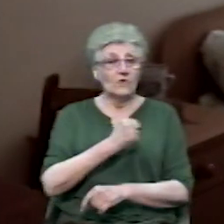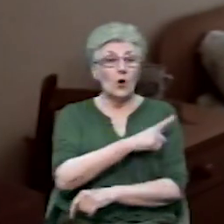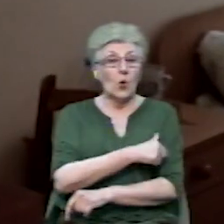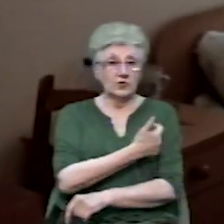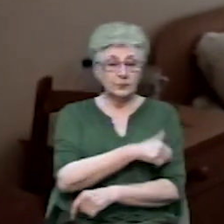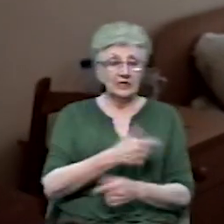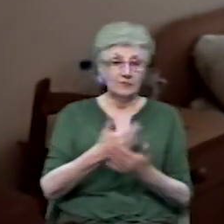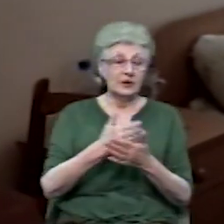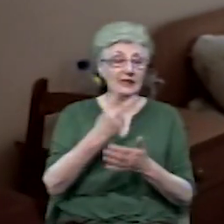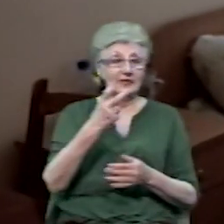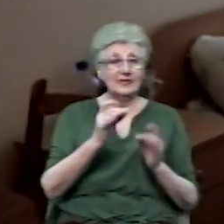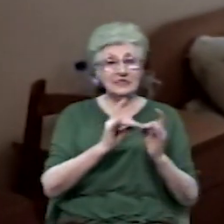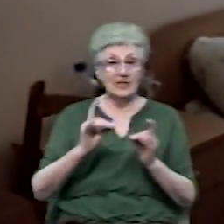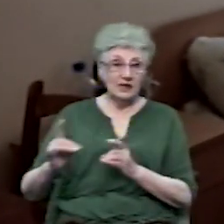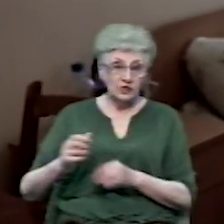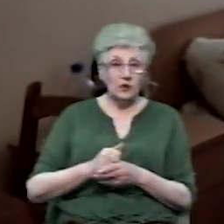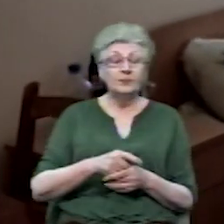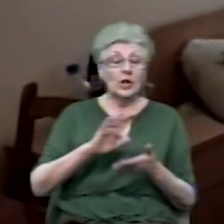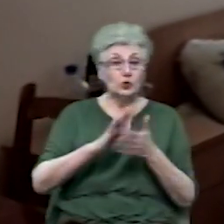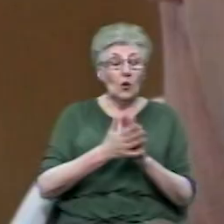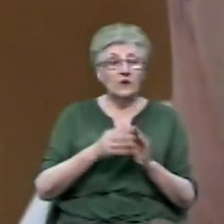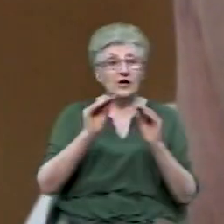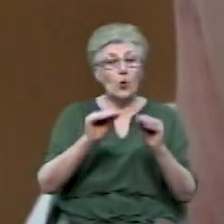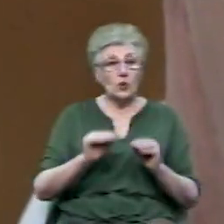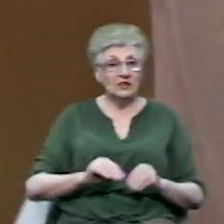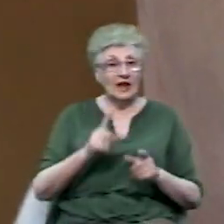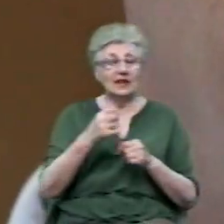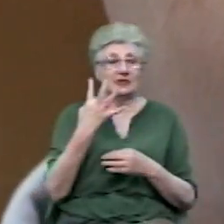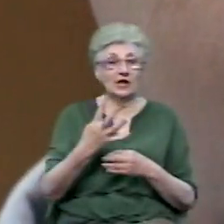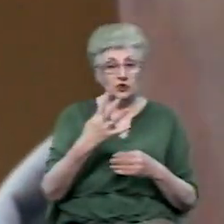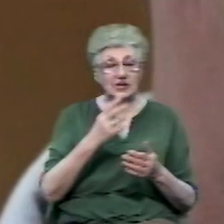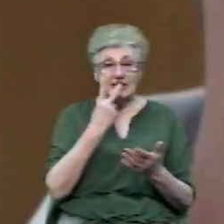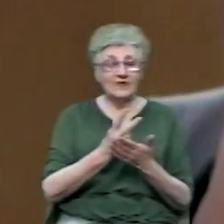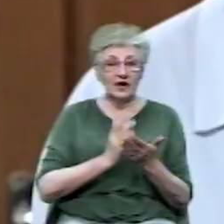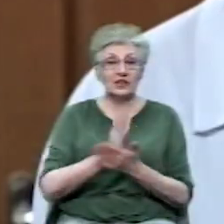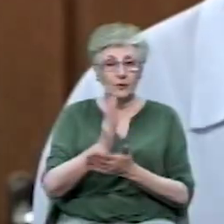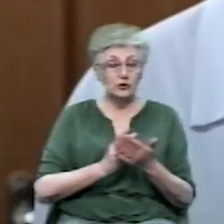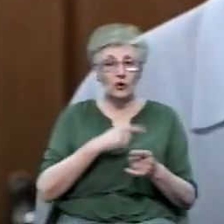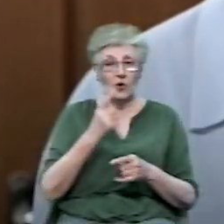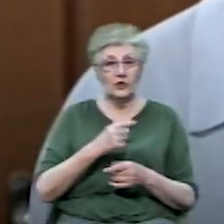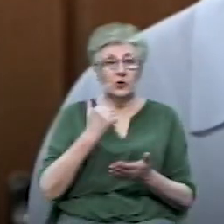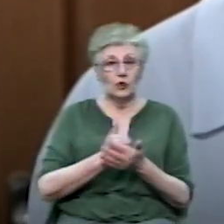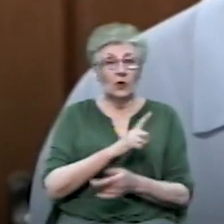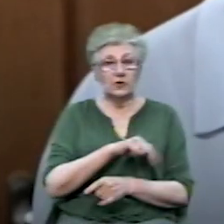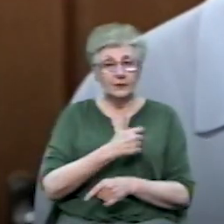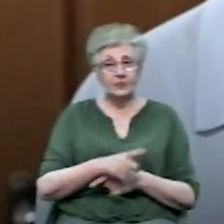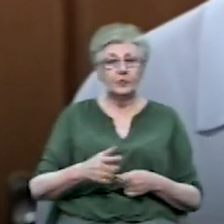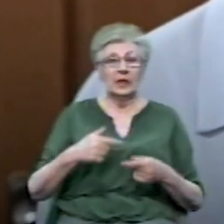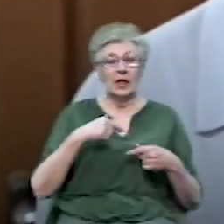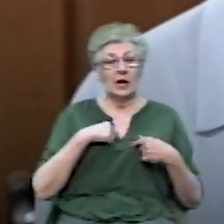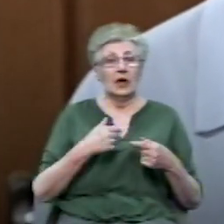Договір уклали на чотири пакети послуг, каже виконувач обов'язків гендиректора закладу Василь Кожухар. Ми лише отримуємо зараз